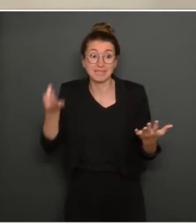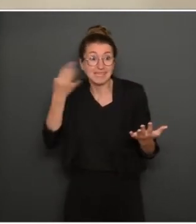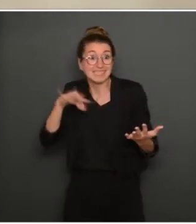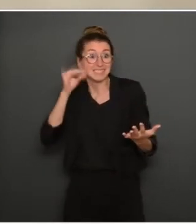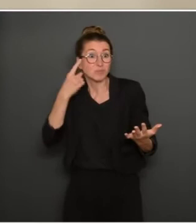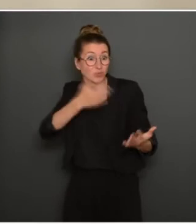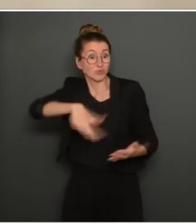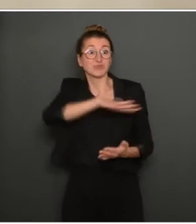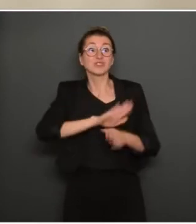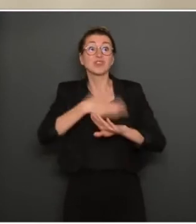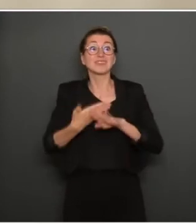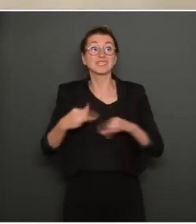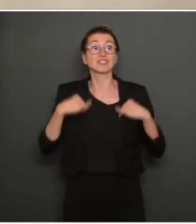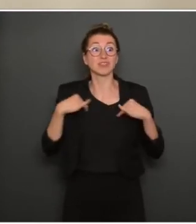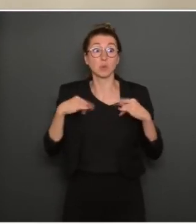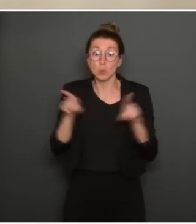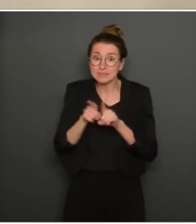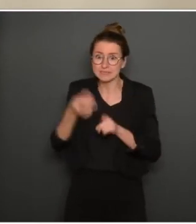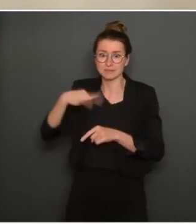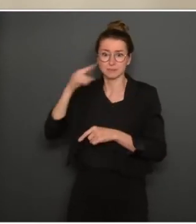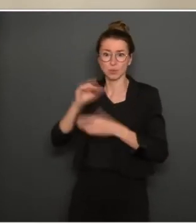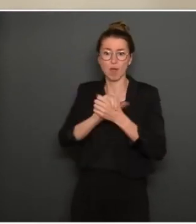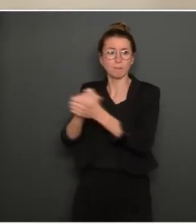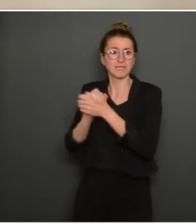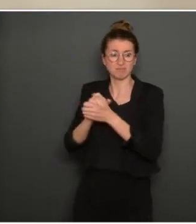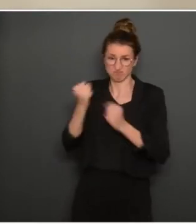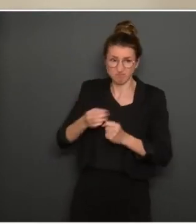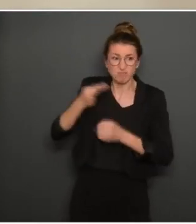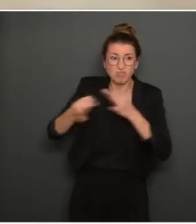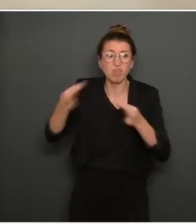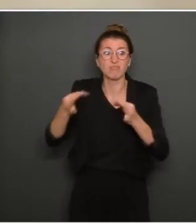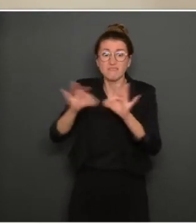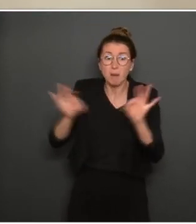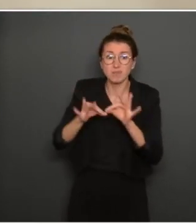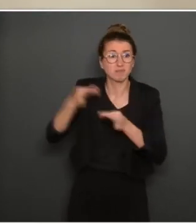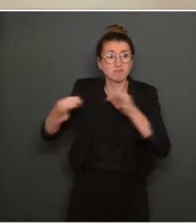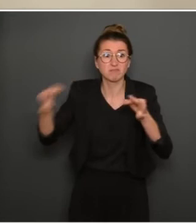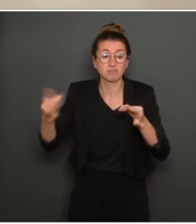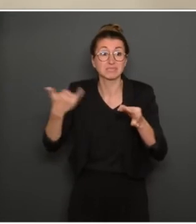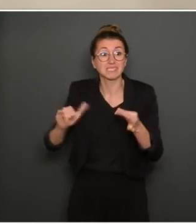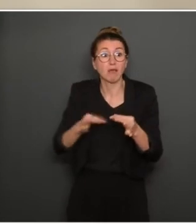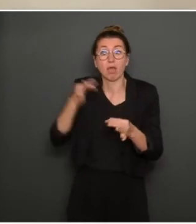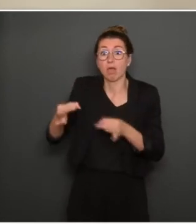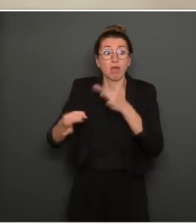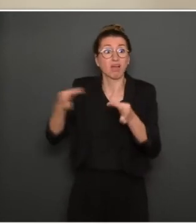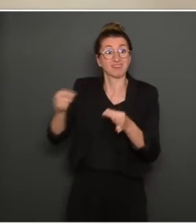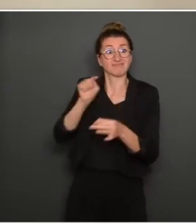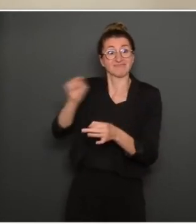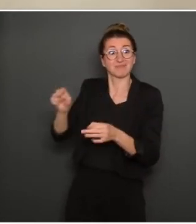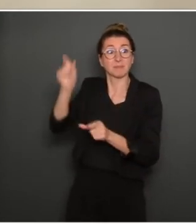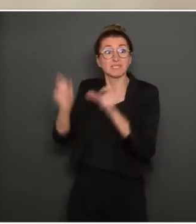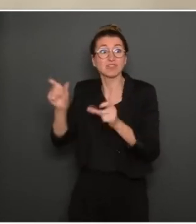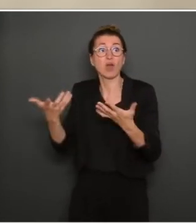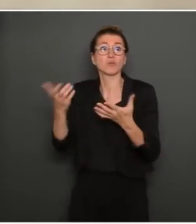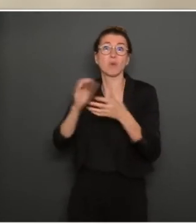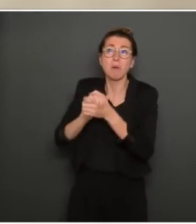risque pour vos proches, ne l'oubliez pas. Et quand vous prenez un risque pour vous, vous prenez un risque pour vos proches, mais vous prenez aussi